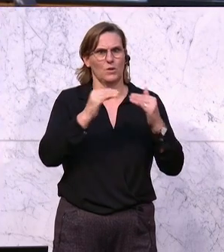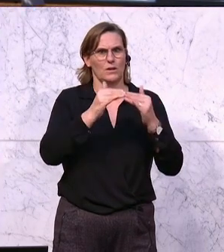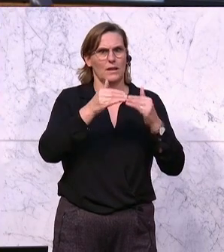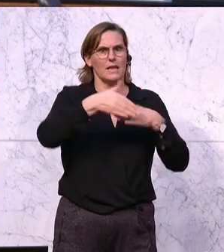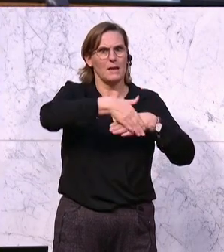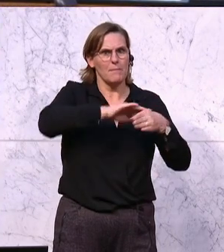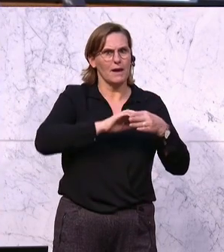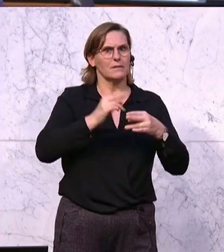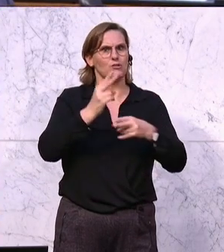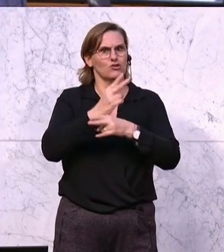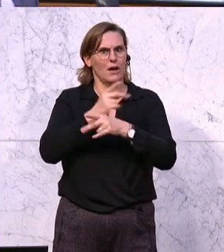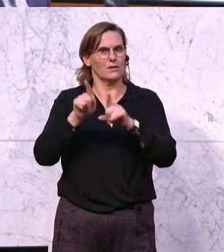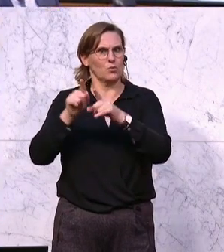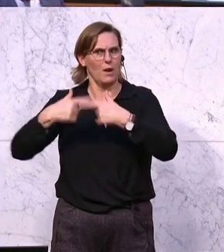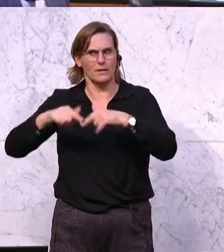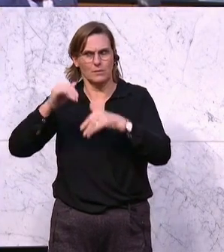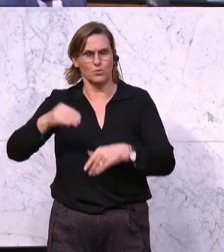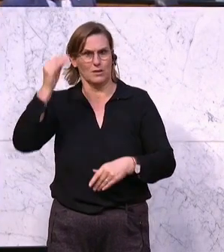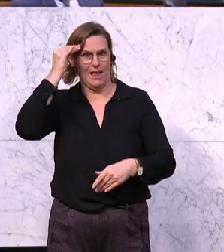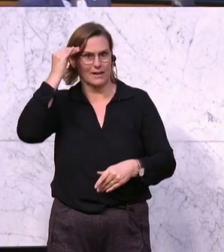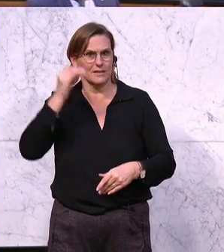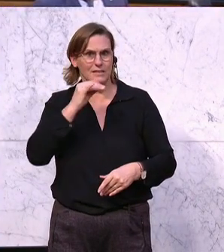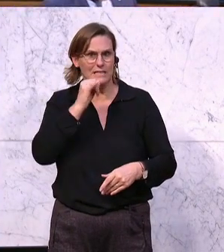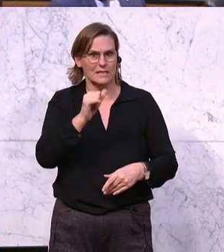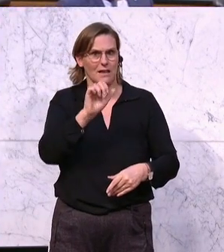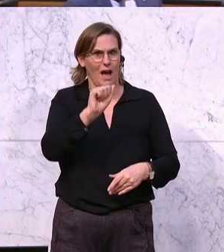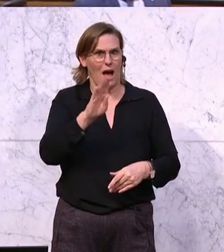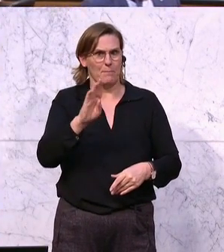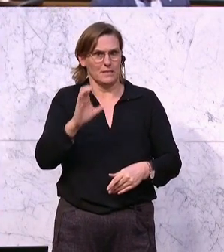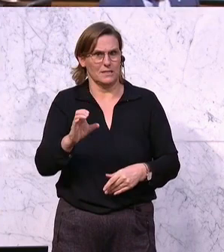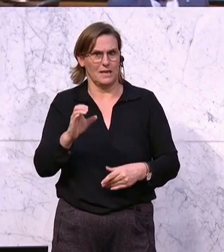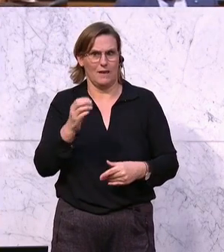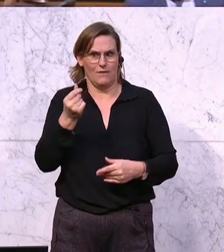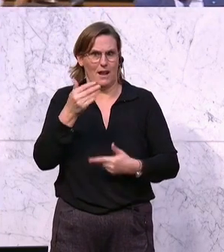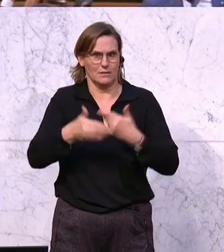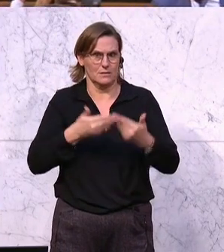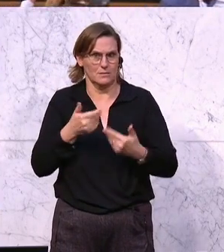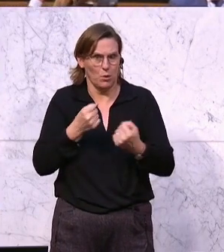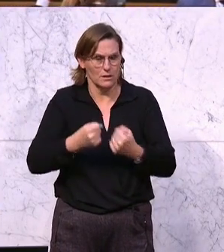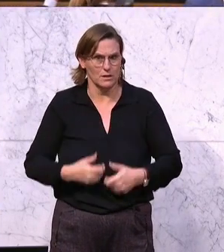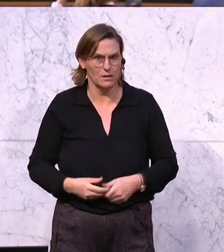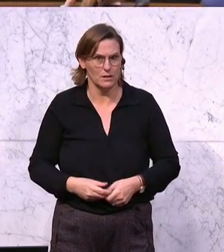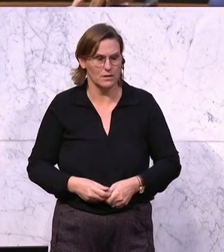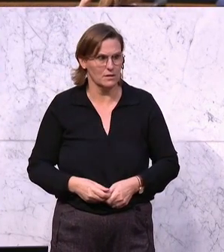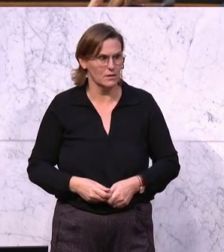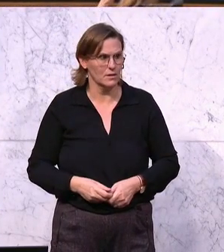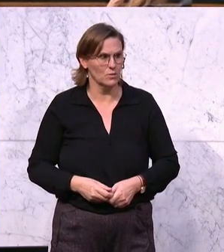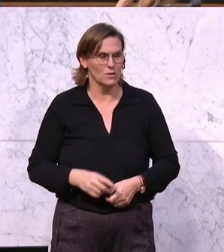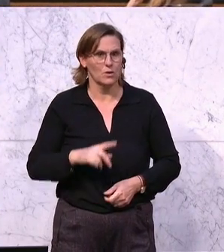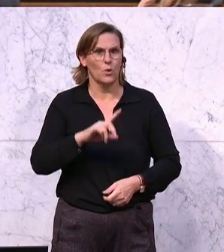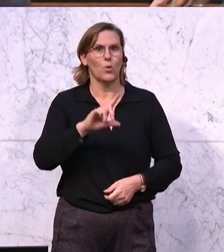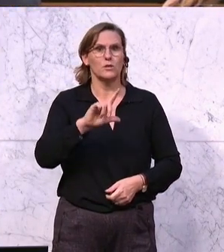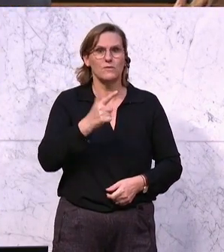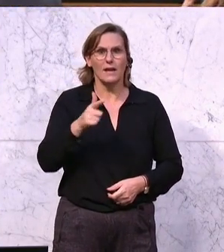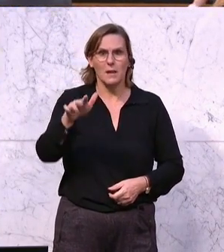Stadt und letztendlich der Länder. Das sollten Sie lernen. Das keine ABC der Finanzpolitik. Und der zweite Bereich ist,